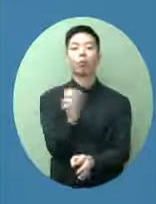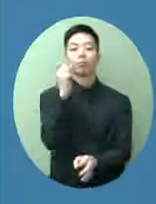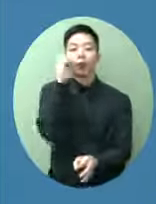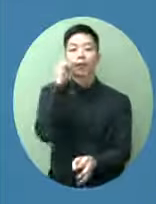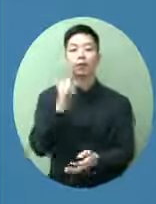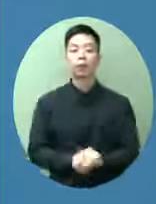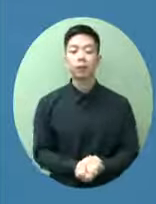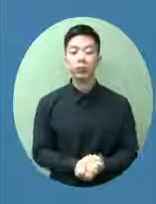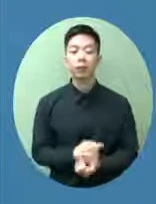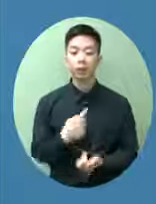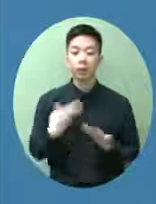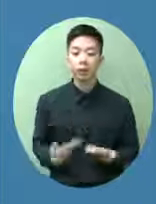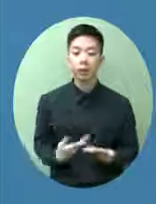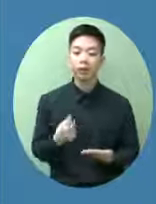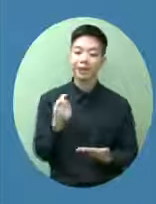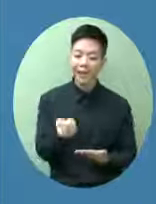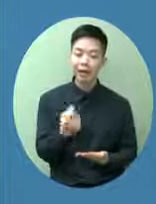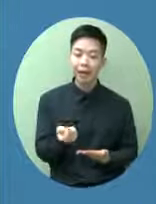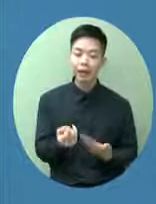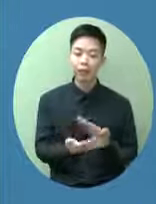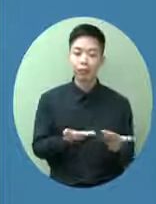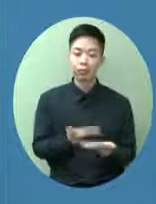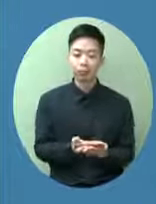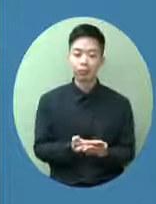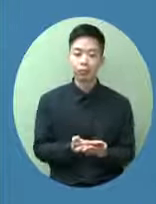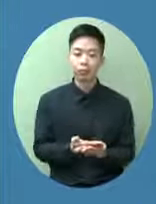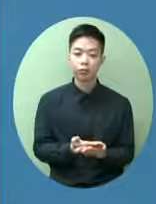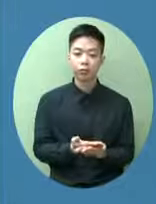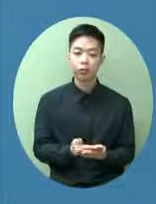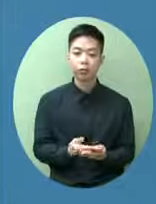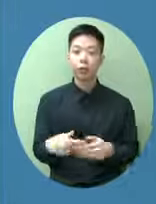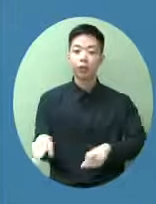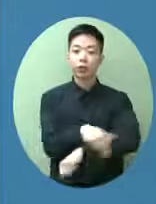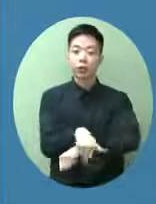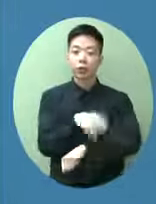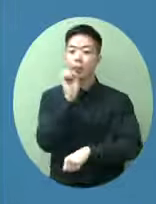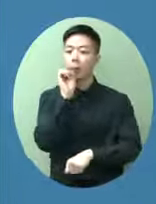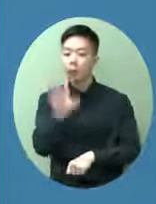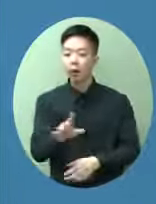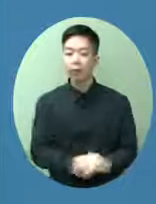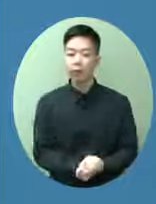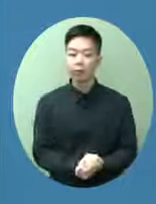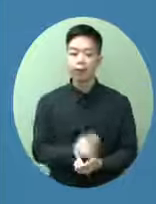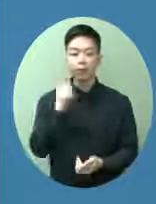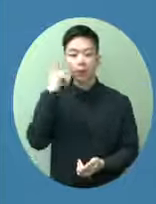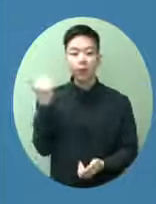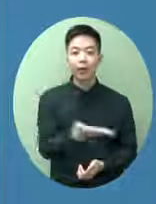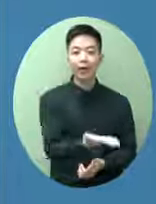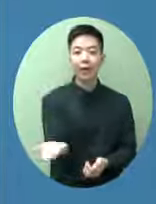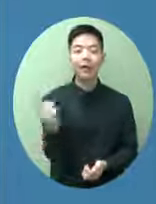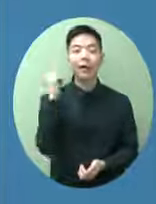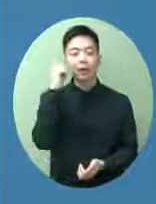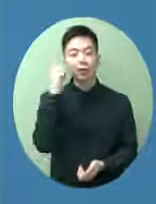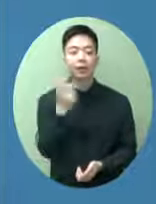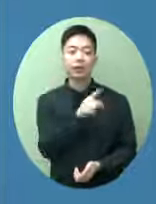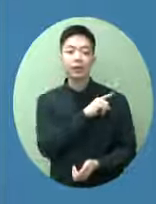這裡就簡單重複這一系列的延續輸減的措施等到廣大的市民都知道他們